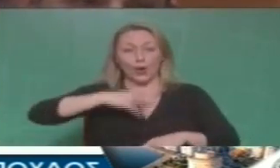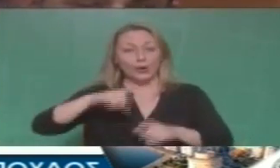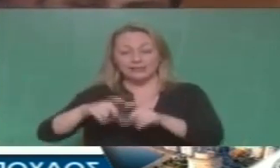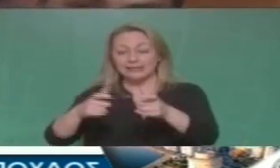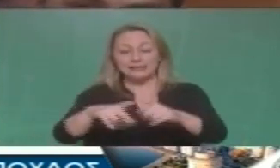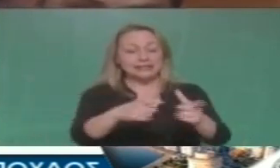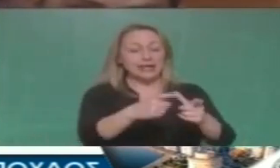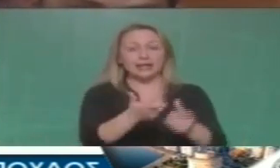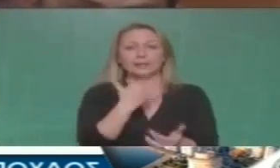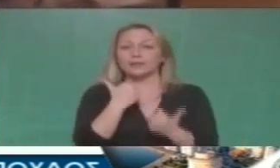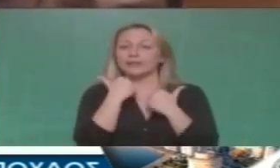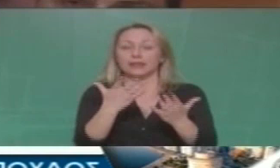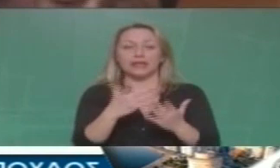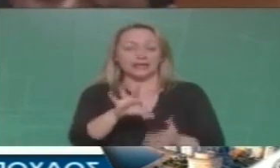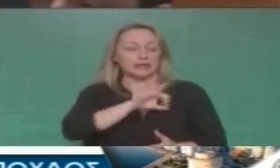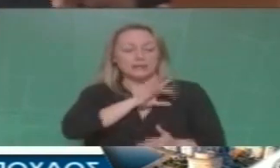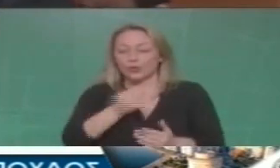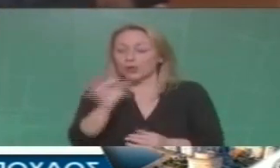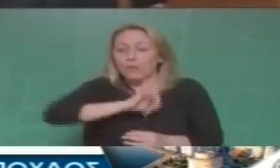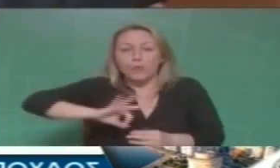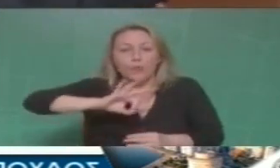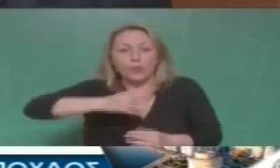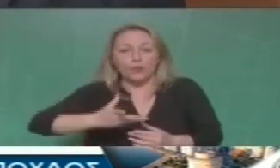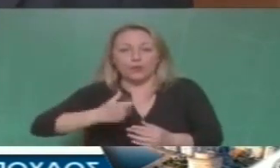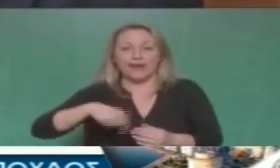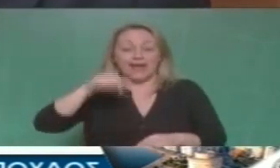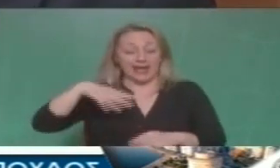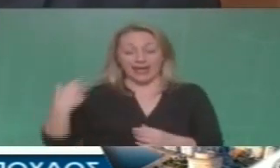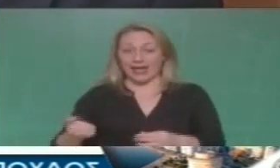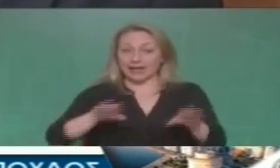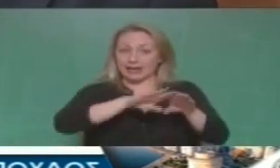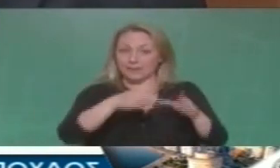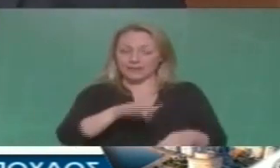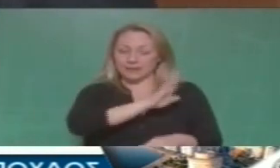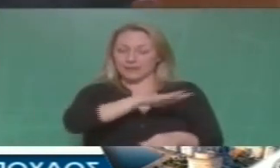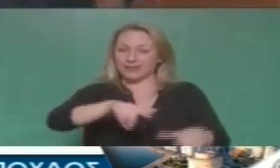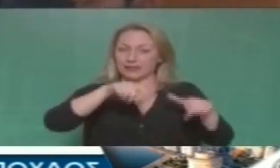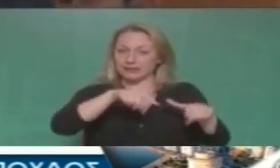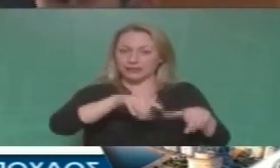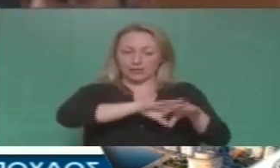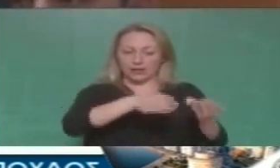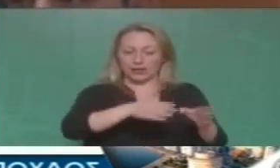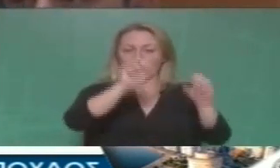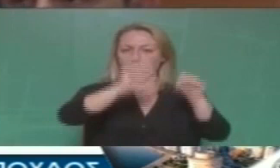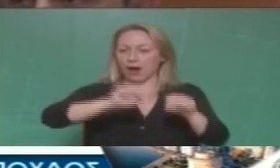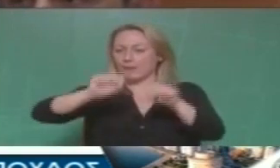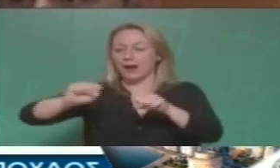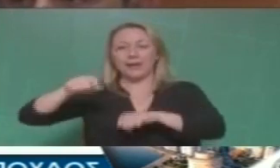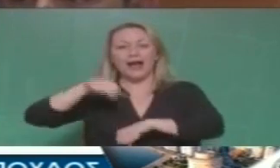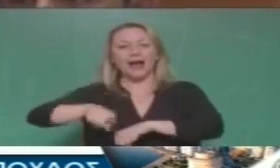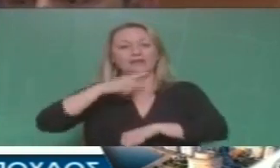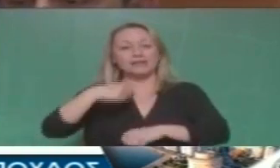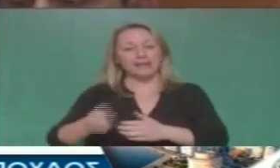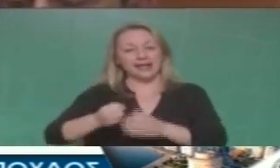στέγηκε και για την επιαγωγία για παιδικούς σταθμούς που κλείνουν αράδα θα κλείσουν πολύ περισσότεροι γιατί ακριβώς δεν μπορούν να